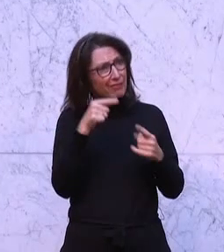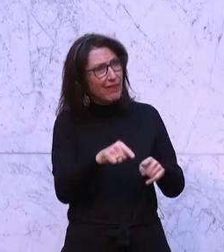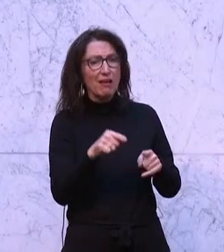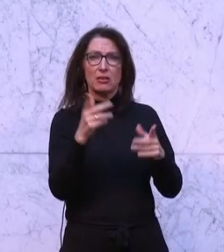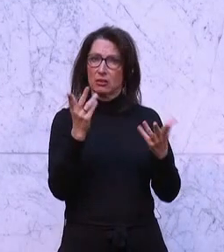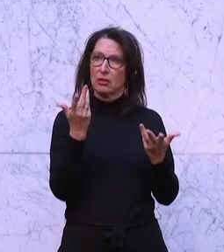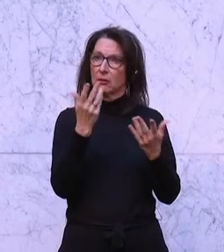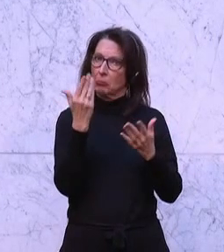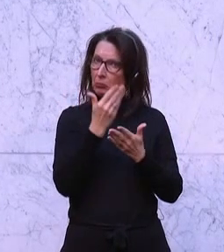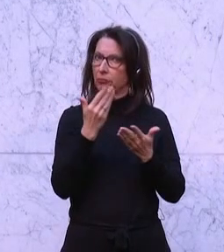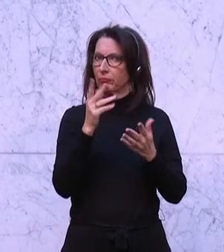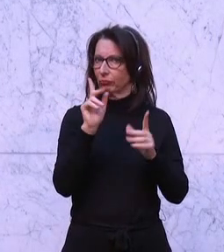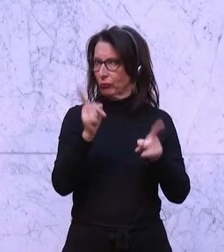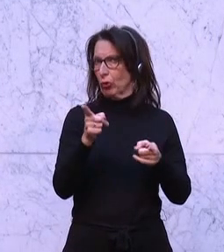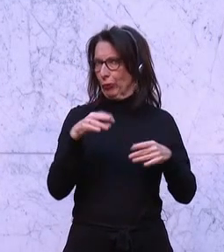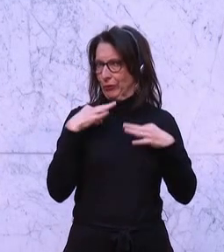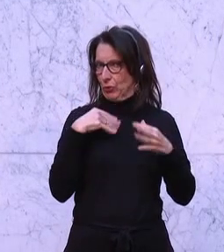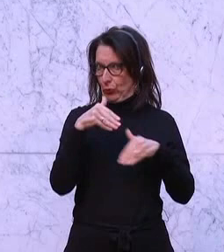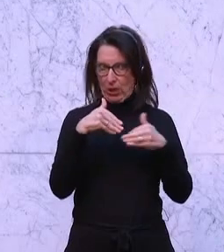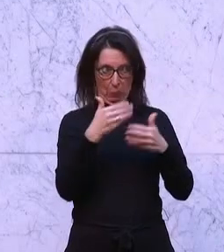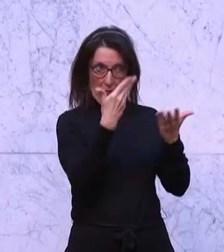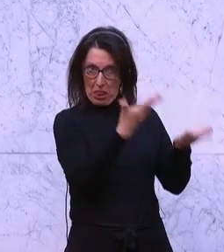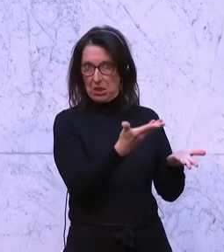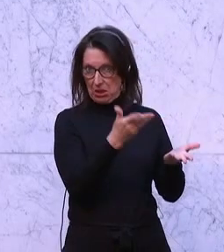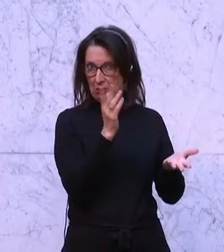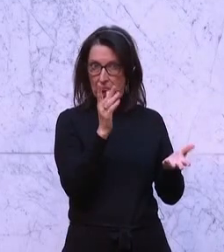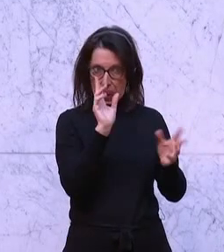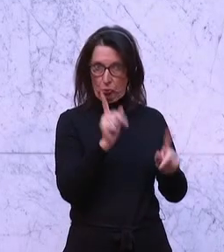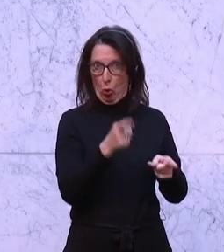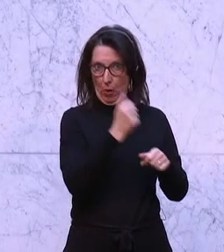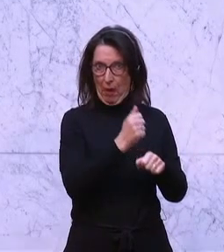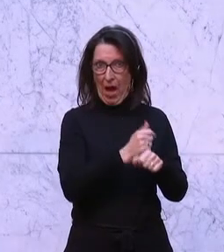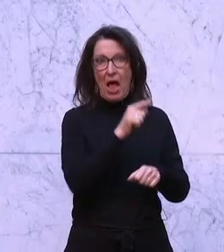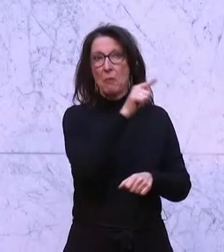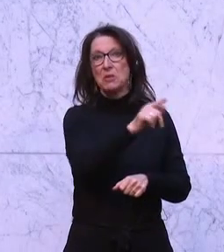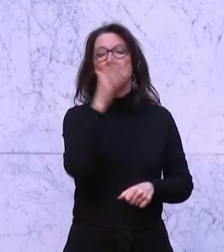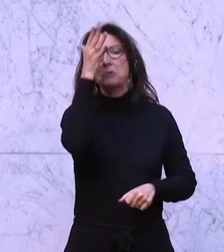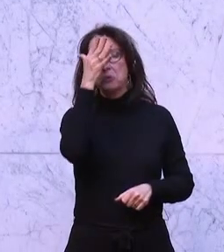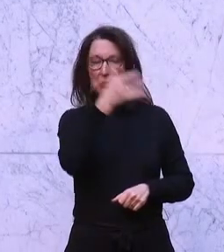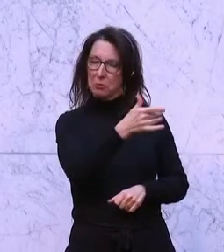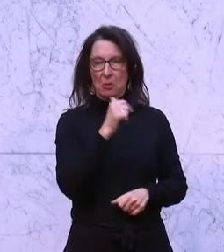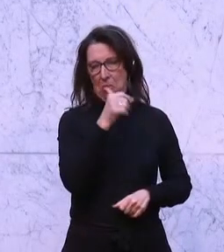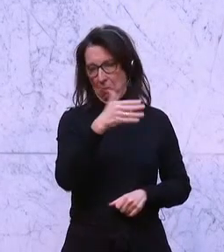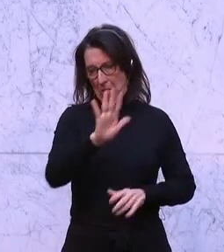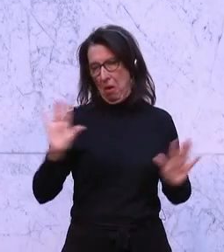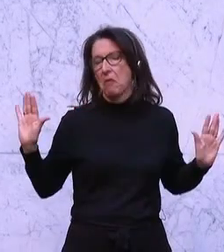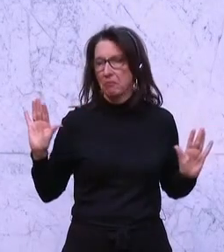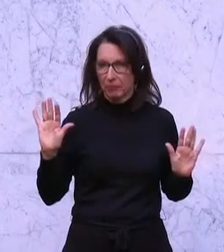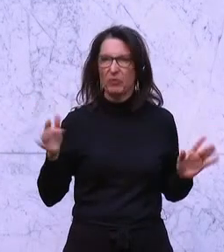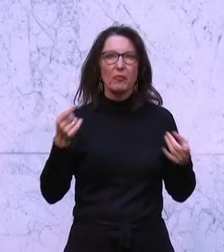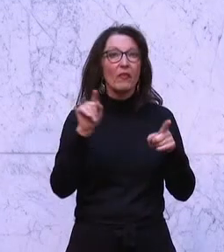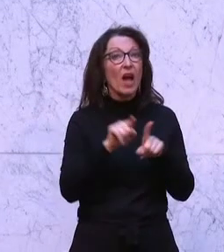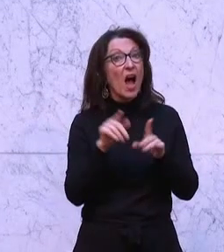Auftrag an den Gesundheitsminister, aber wir wissen, sie werden dafür nicht mehr zuständig sein. Es wird auch eine